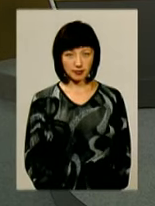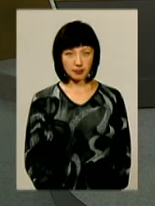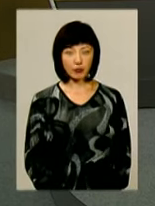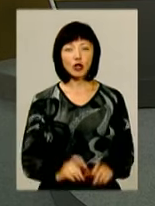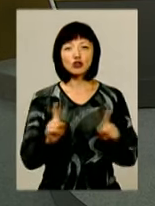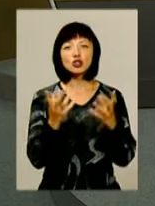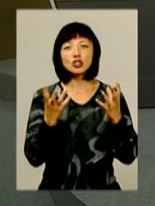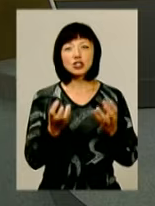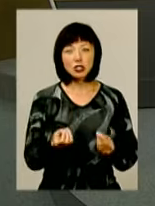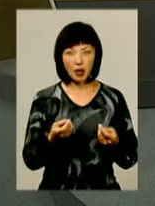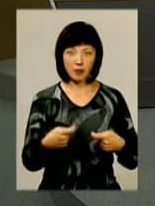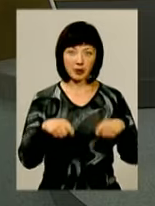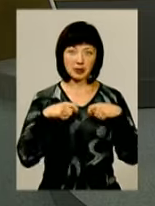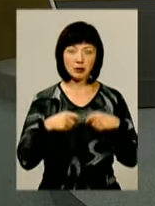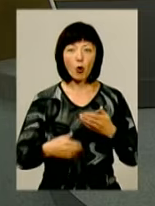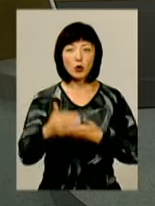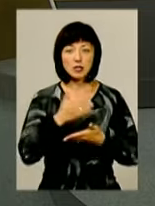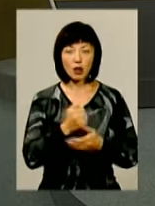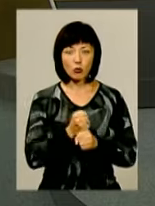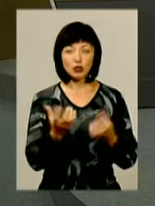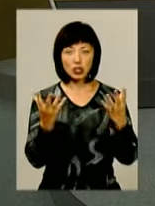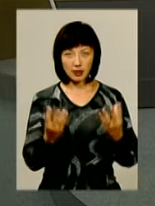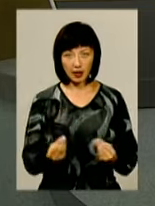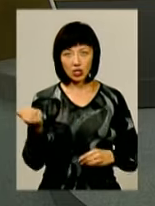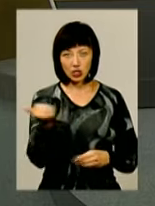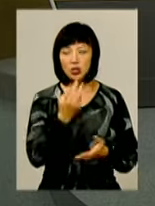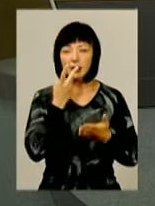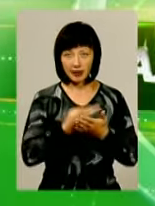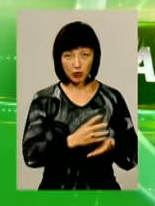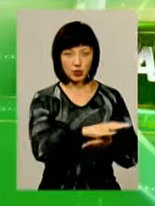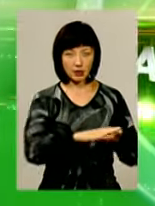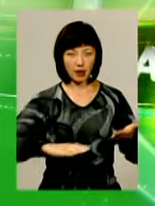Що ще приніс нам останній робочий день тижня? Дивимося далі.